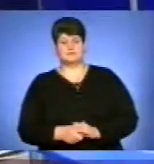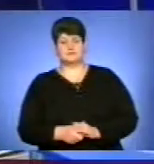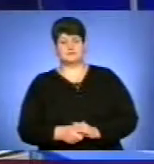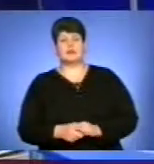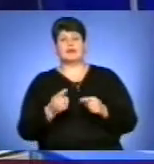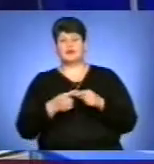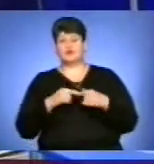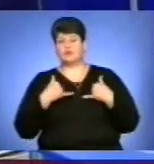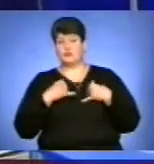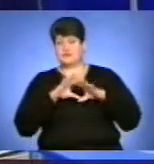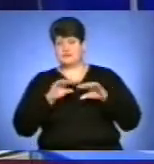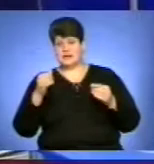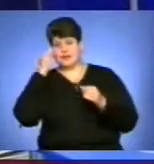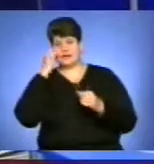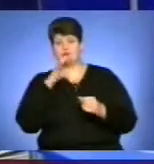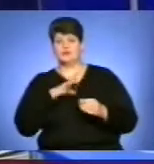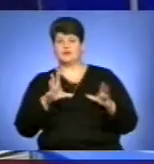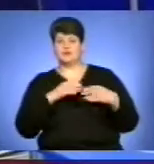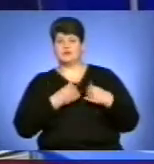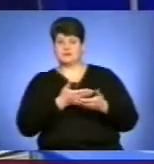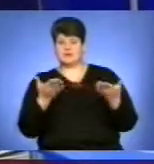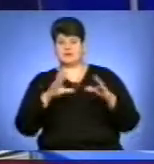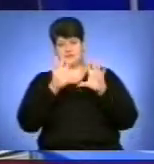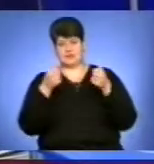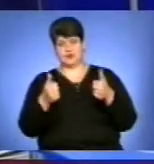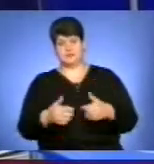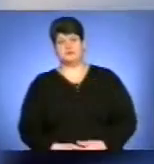На цьому в мене все. Дякую, що були з нами. На все добре.